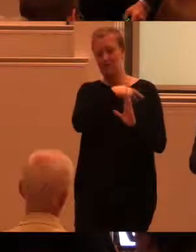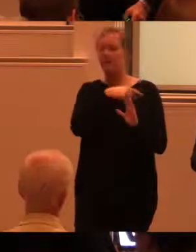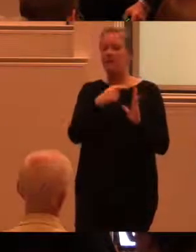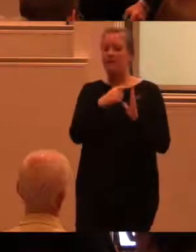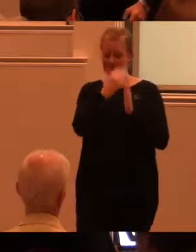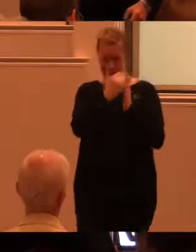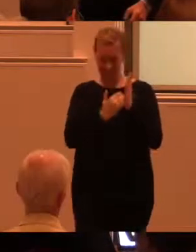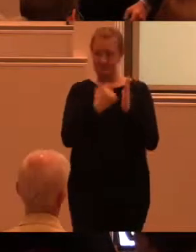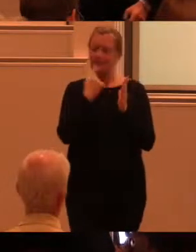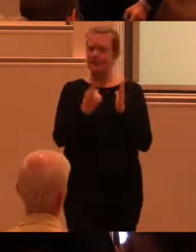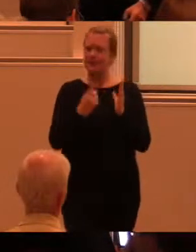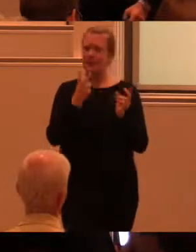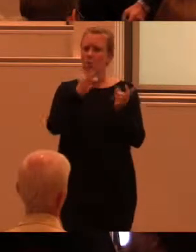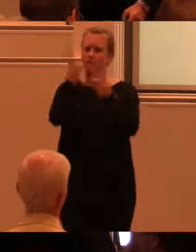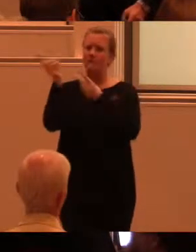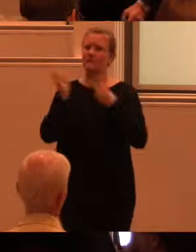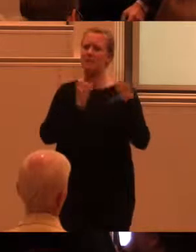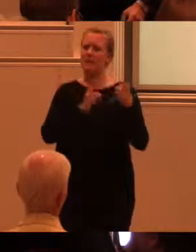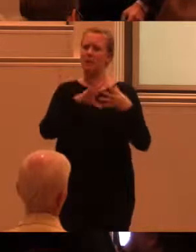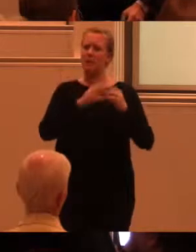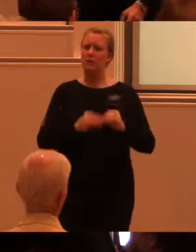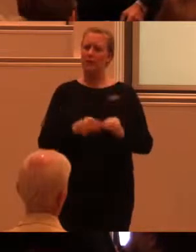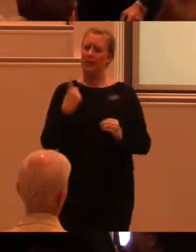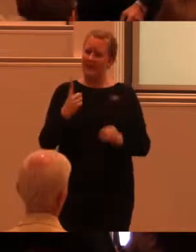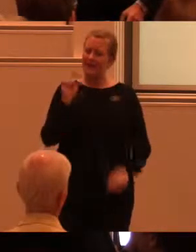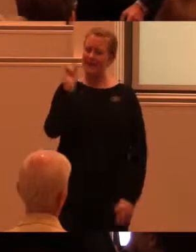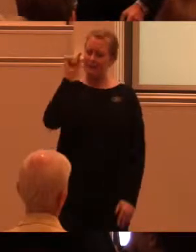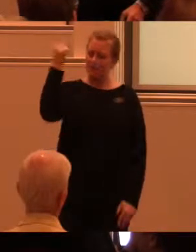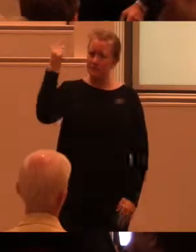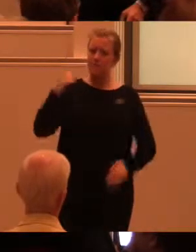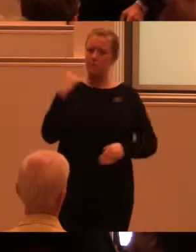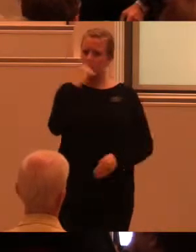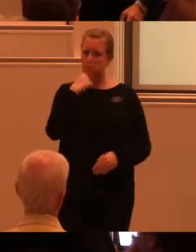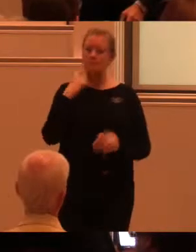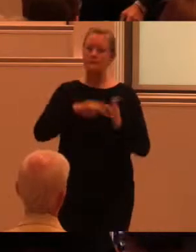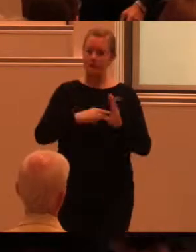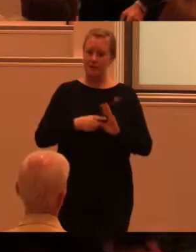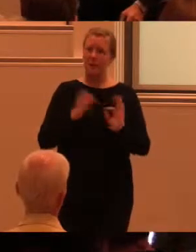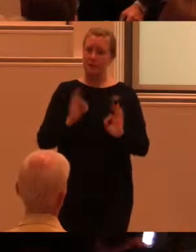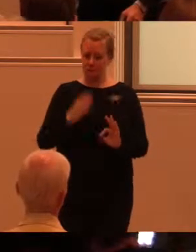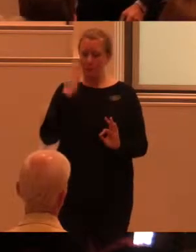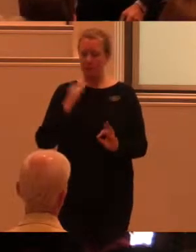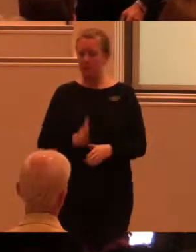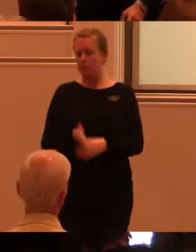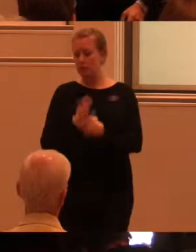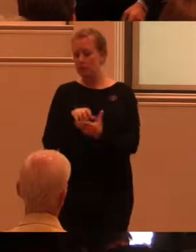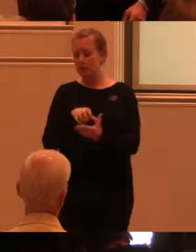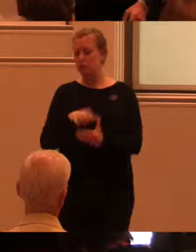lyfts det universellt utformade fram som en av huvudstrategierna för hur vi kan bygga ett samhälle för alla.